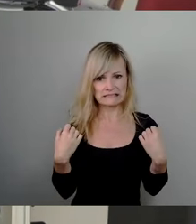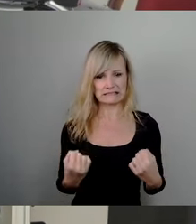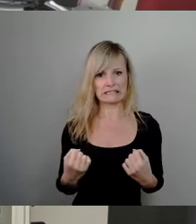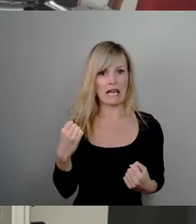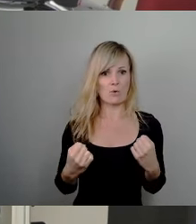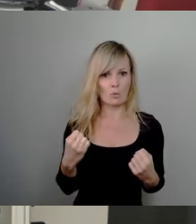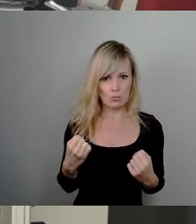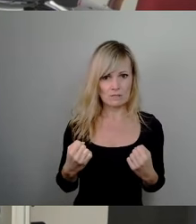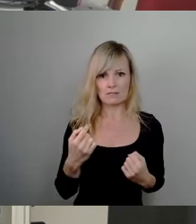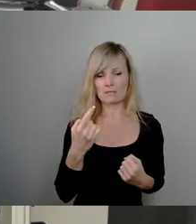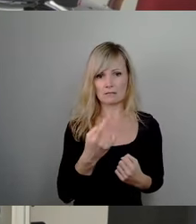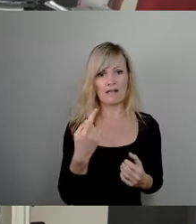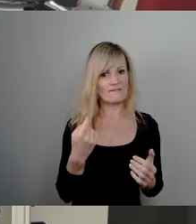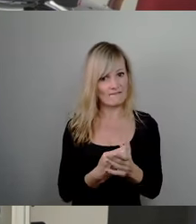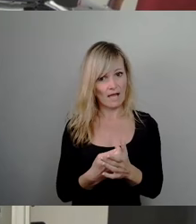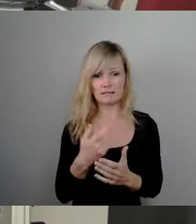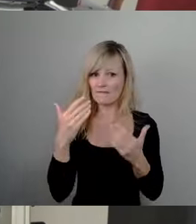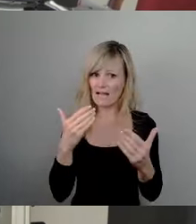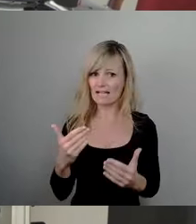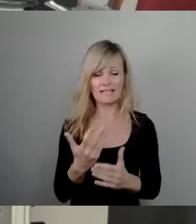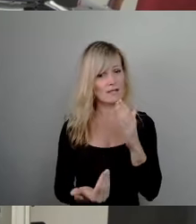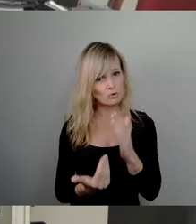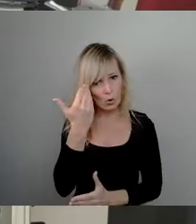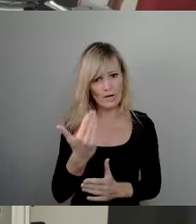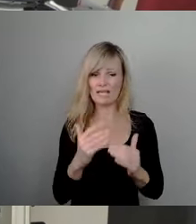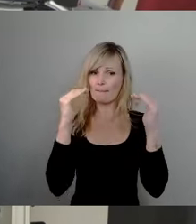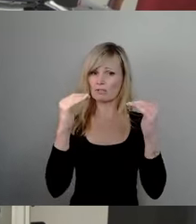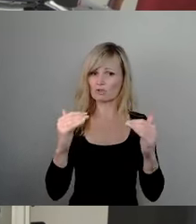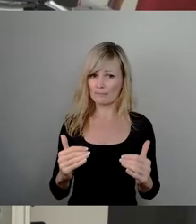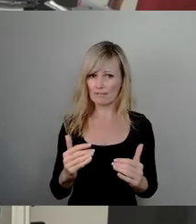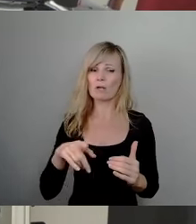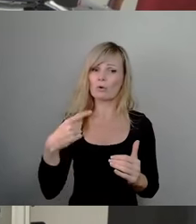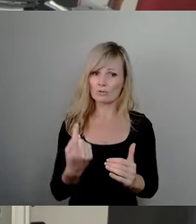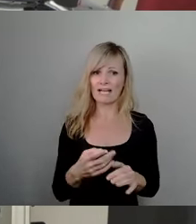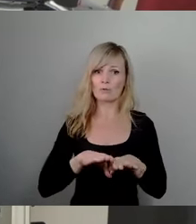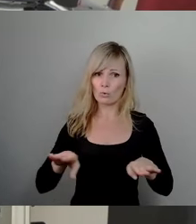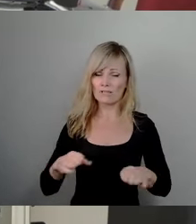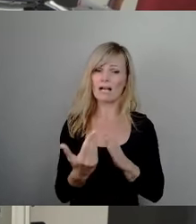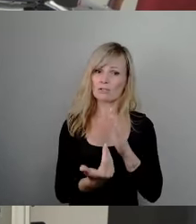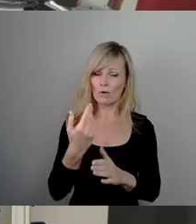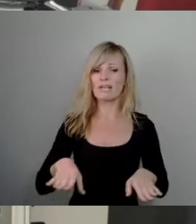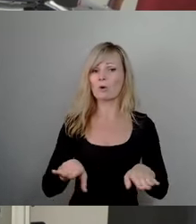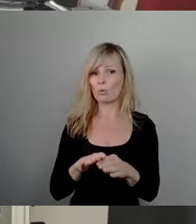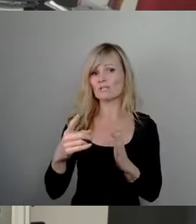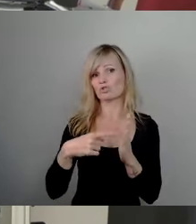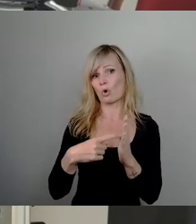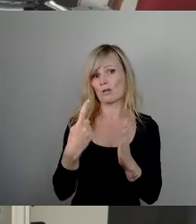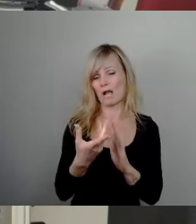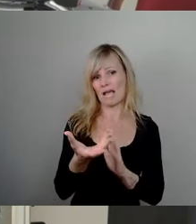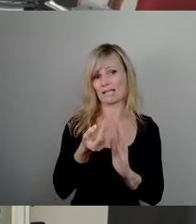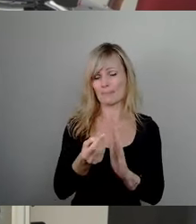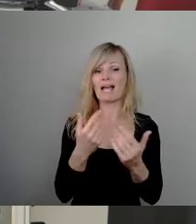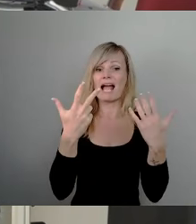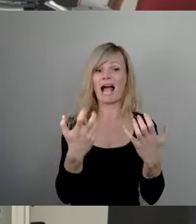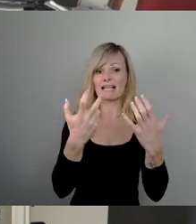diese Wertverhältnisse neu bestimmen und auf der Grundlage eine neue Grundsteuer einnehmen und auf die 80 Millionen im Jahr, die es